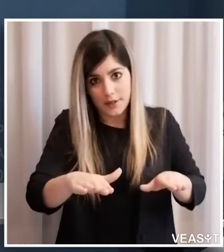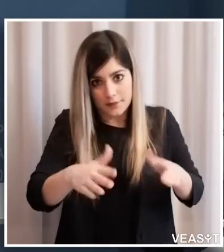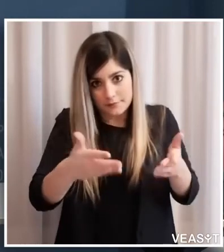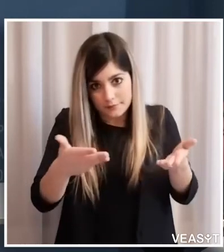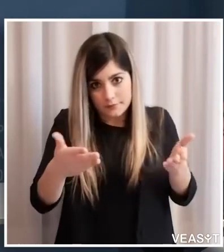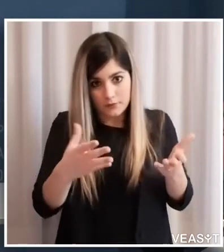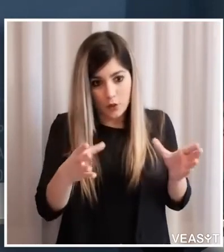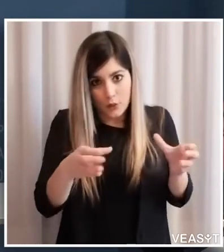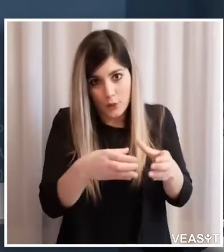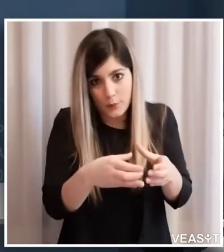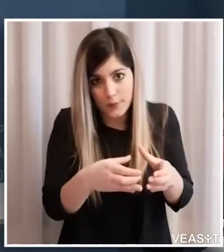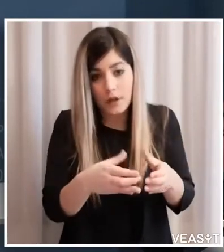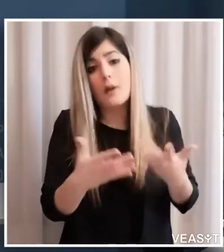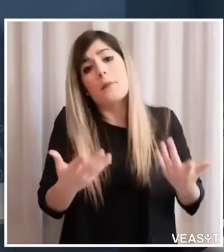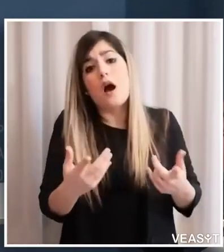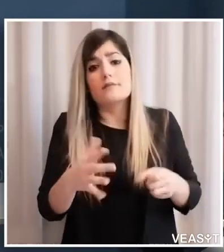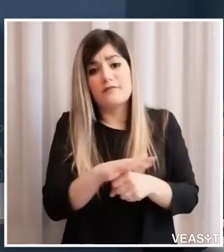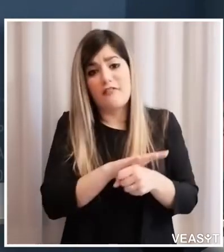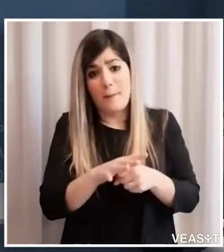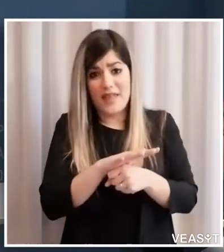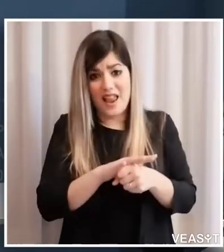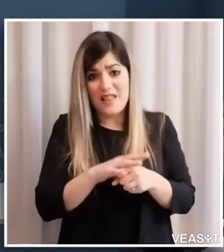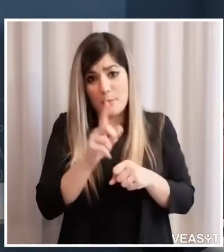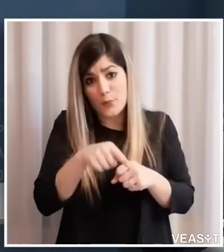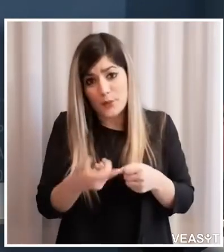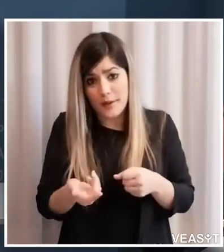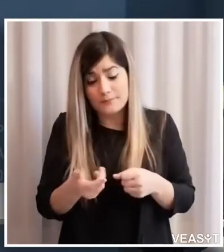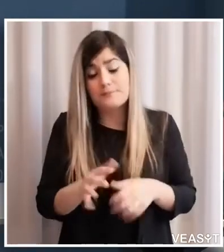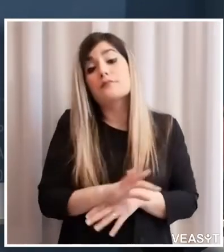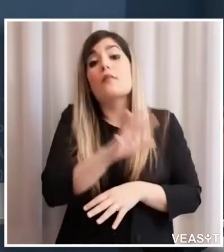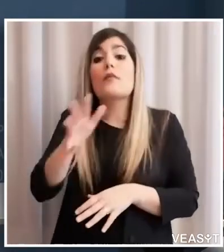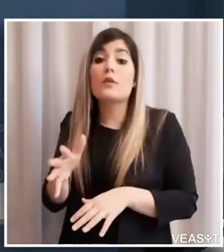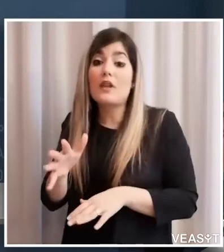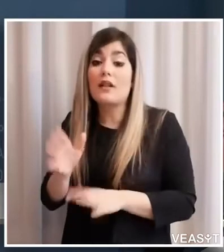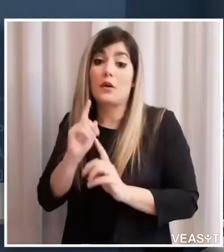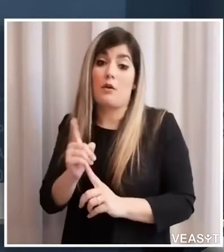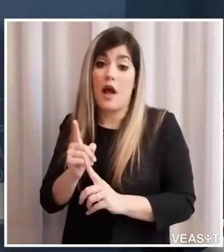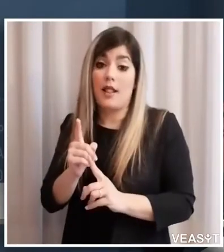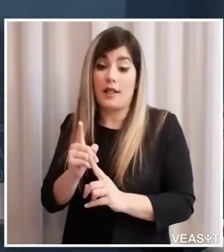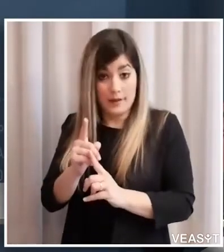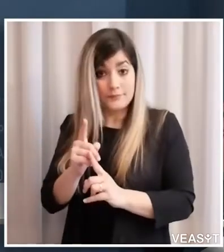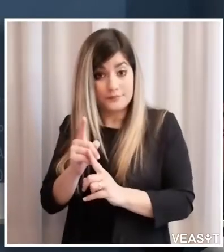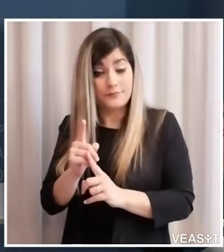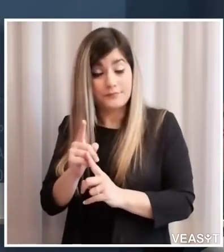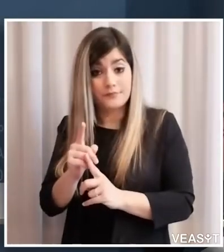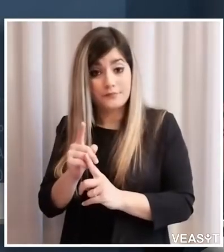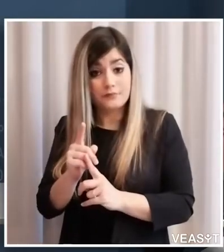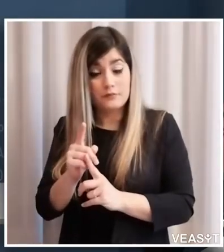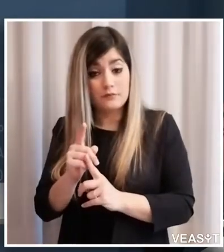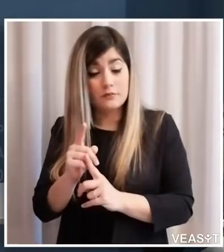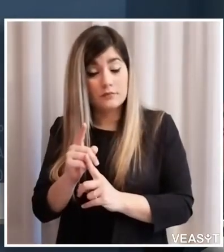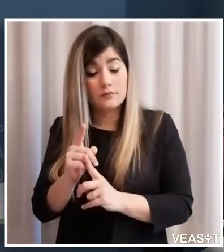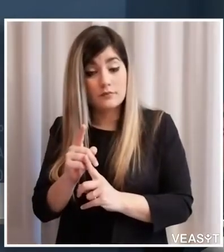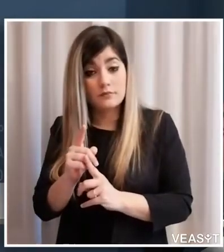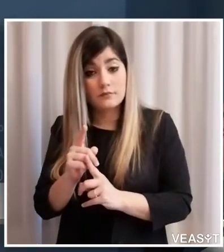anche dei familiari e dall'altra parte è partire con un secondo binario con un secondo